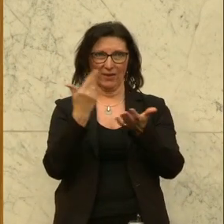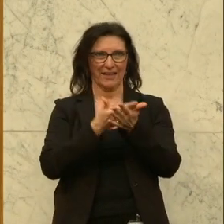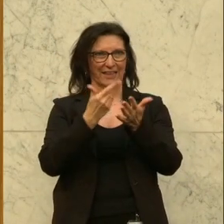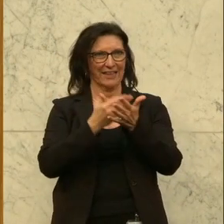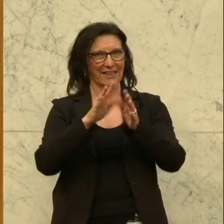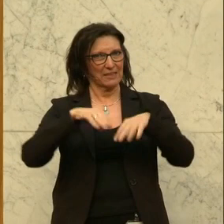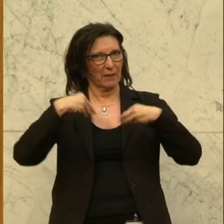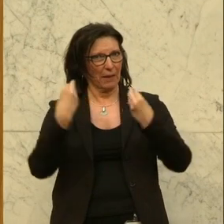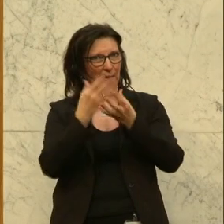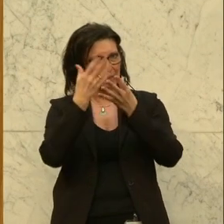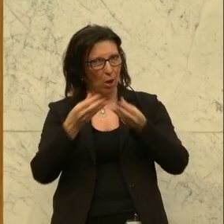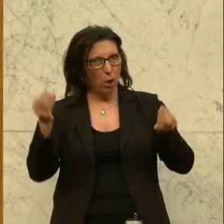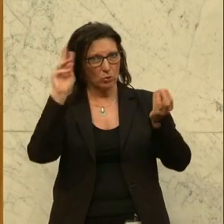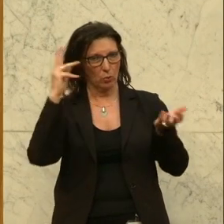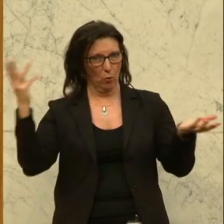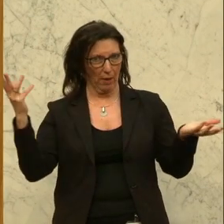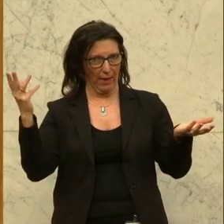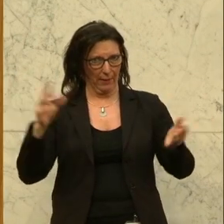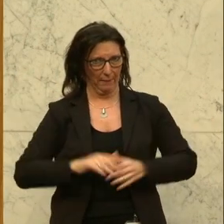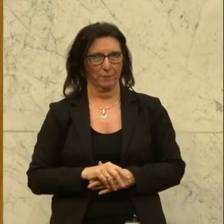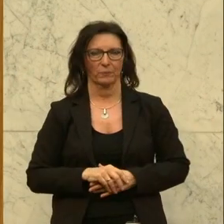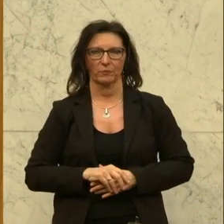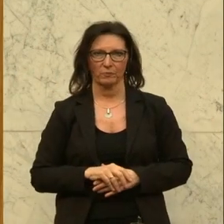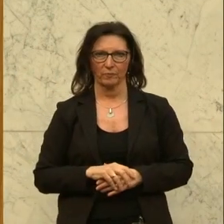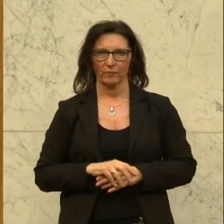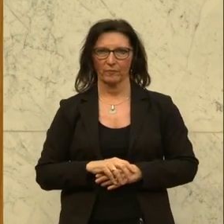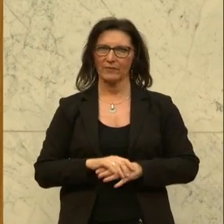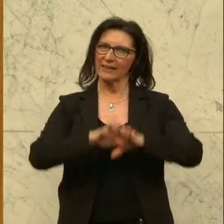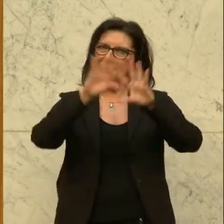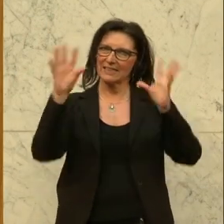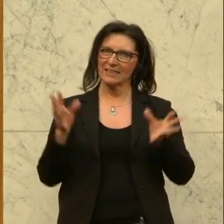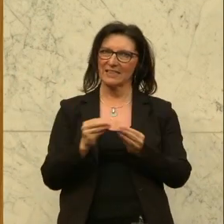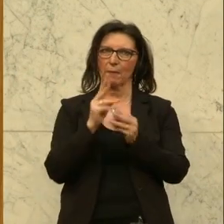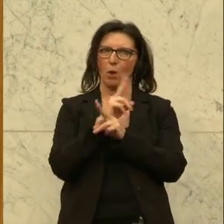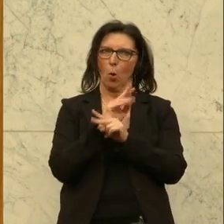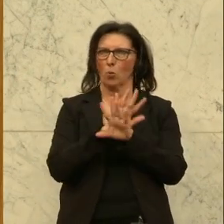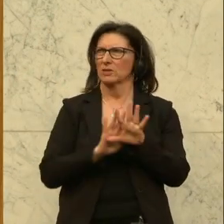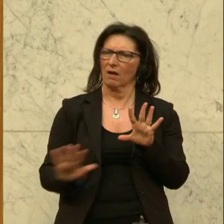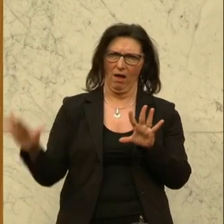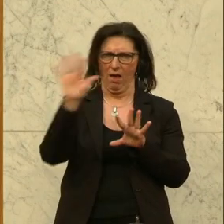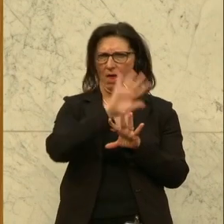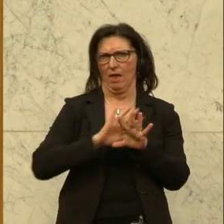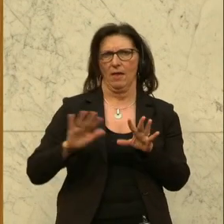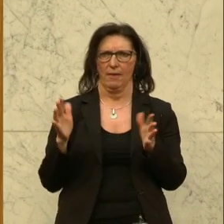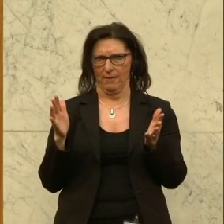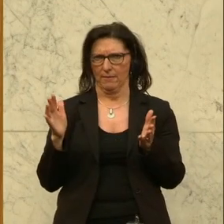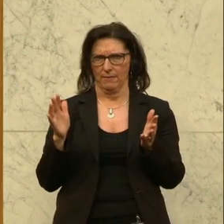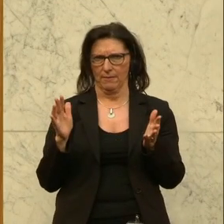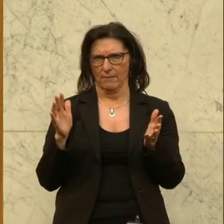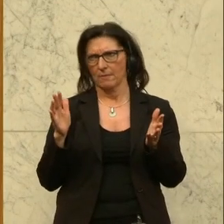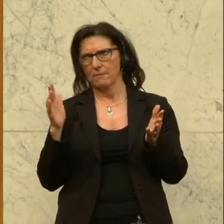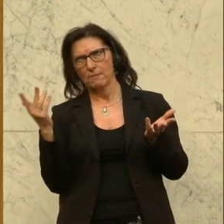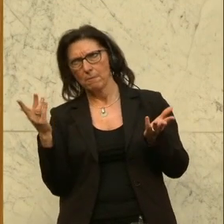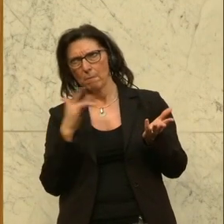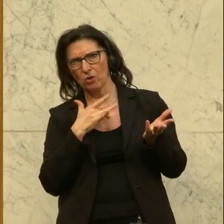gemeinsam an einer Lösung, die das schafft. Es geht insgesamt in ganz Österreich um weit mehr als 400